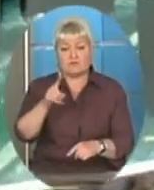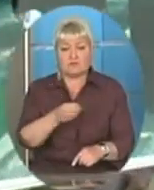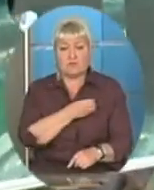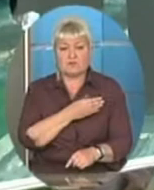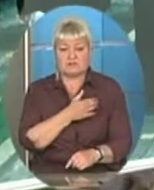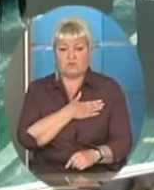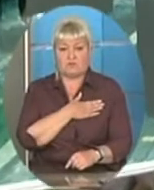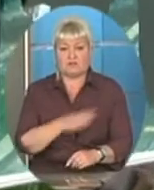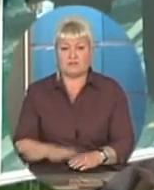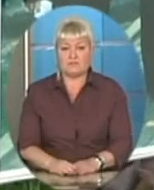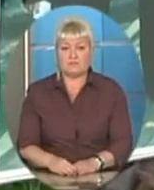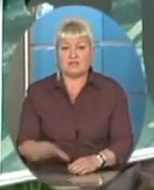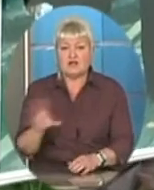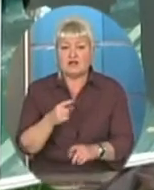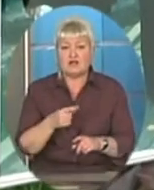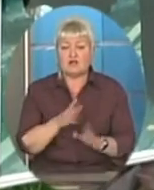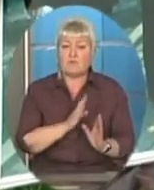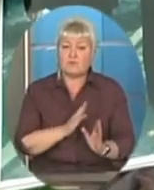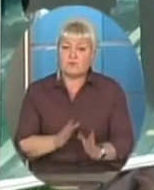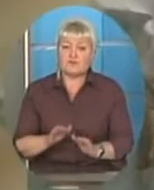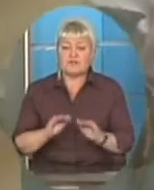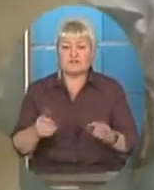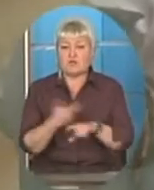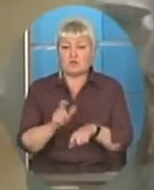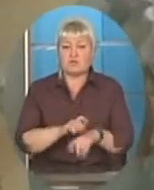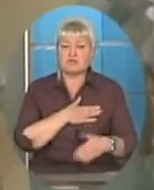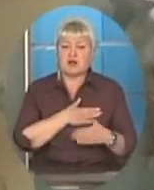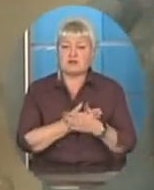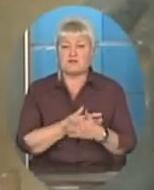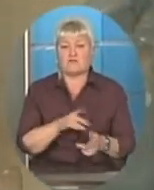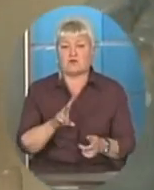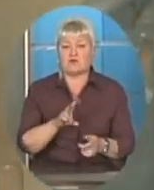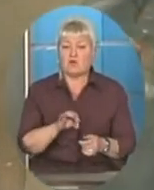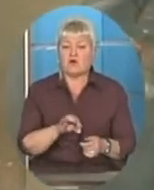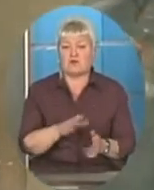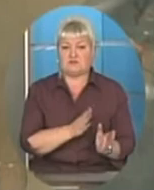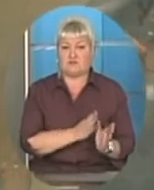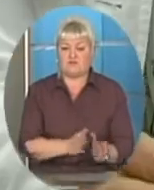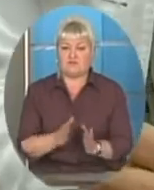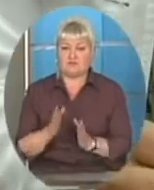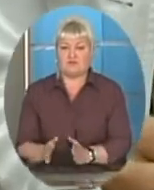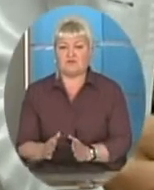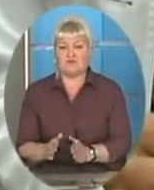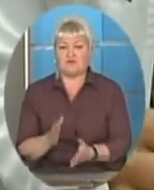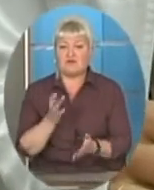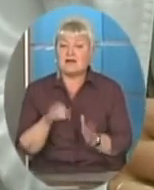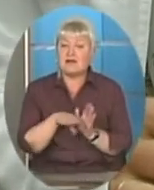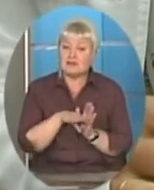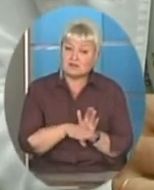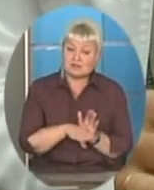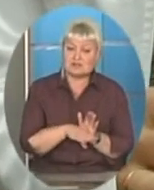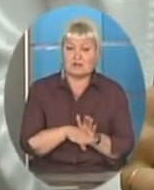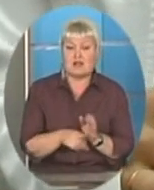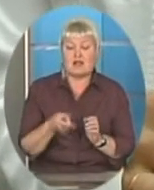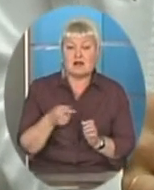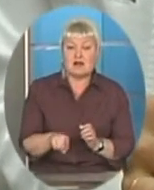дуже добре, звичайно, поведінка, дітки дуже активні, з поведінкою в нас гірше. Але